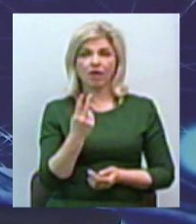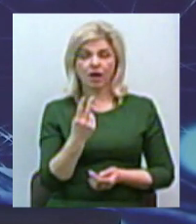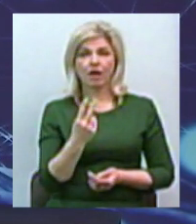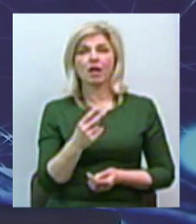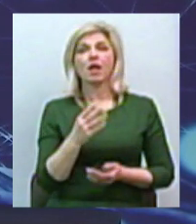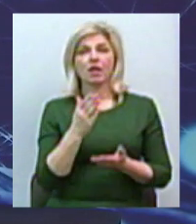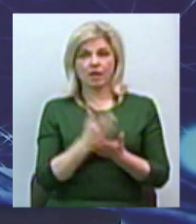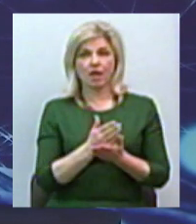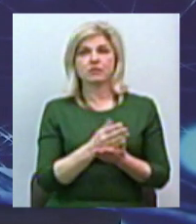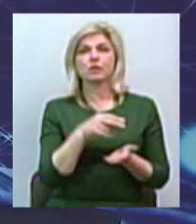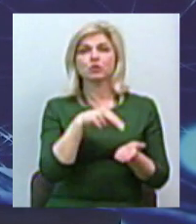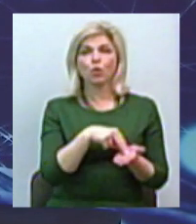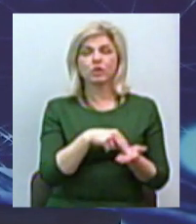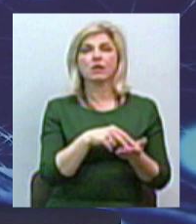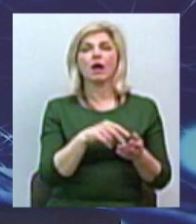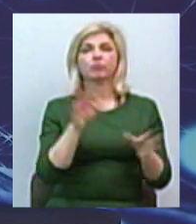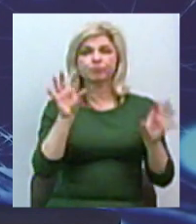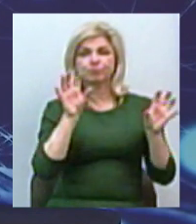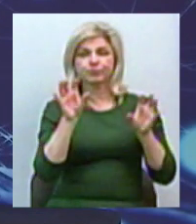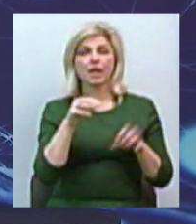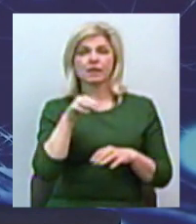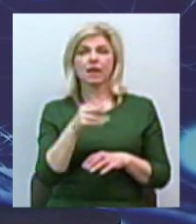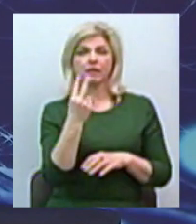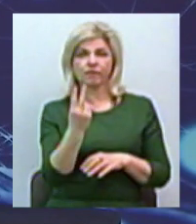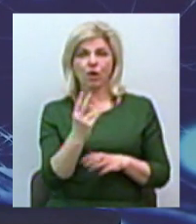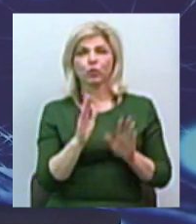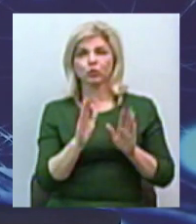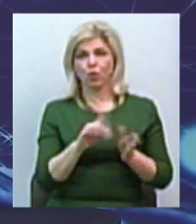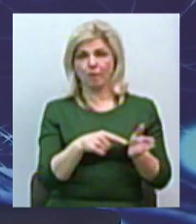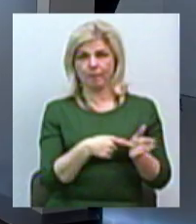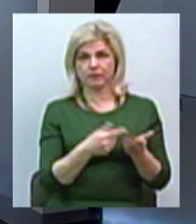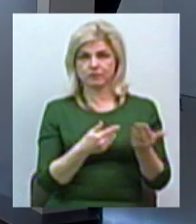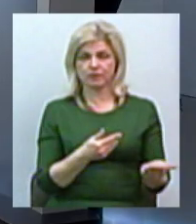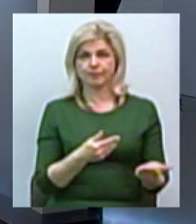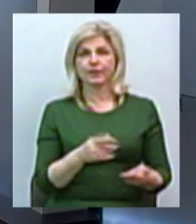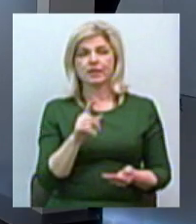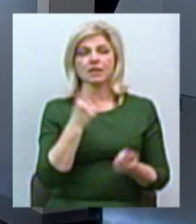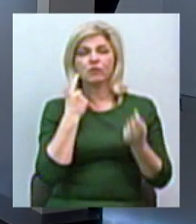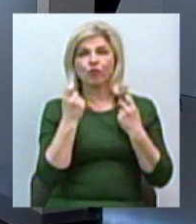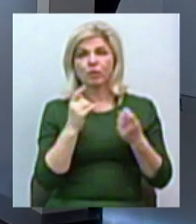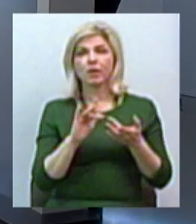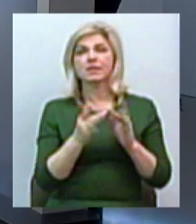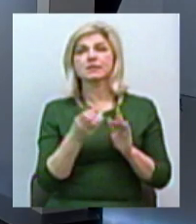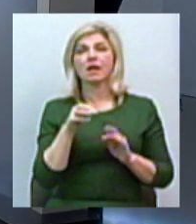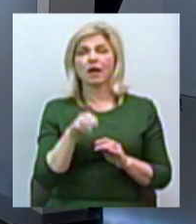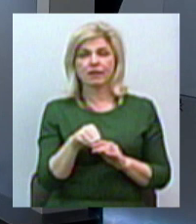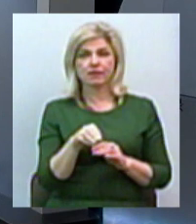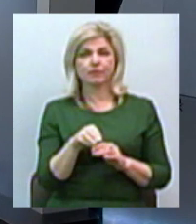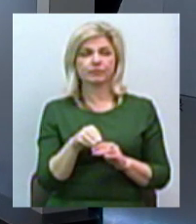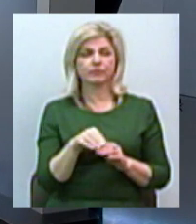містах і в сільській місцевості. До речі, про це. За інформацією на сайті ТОВ «З обмеженою